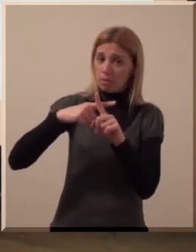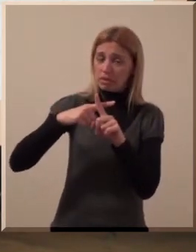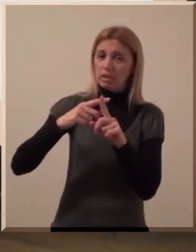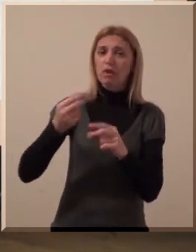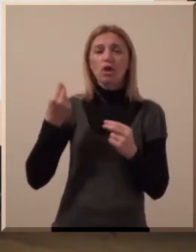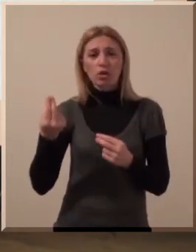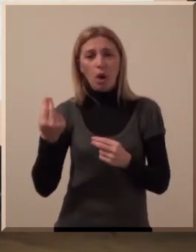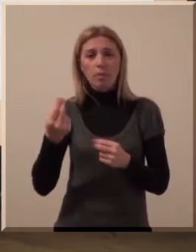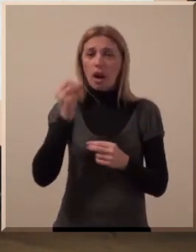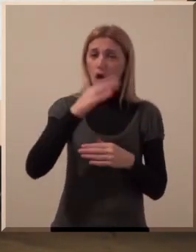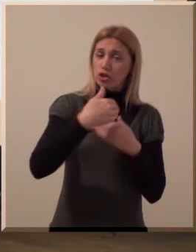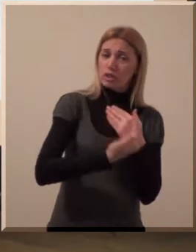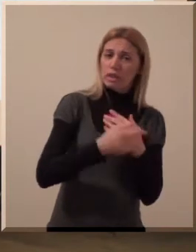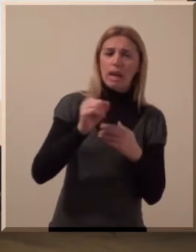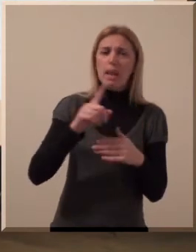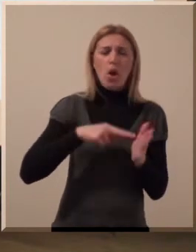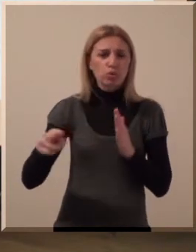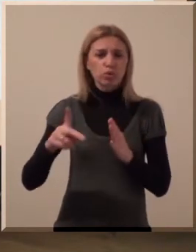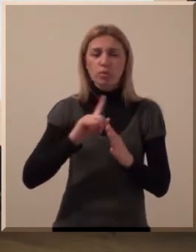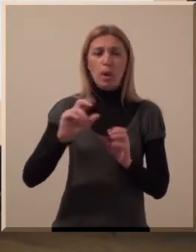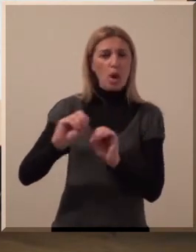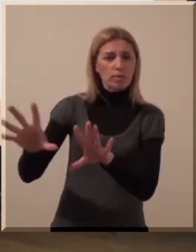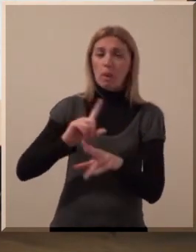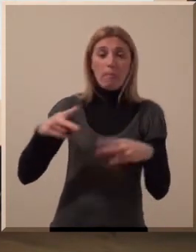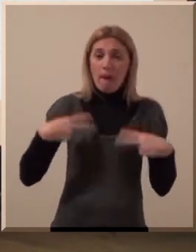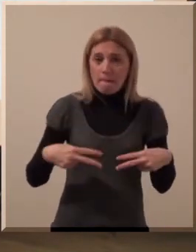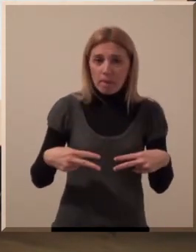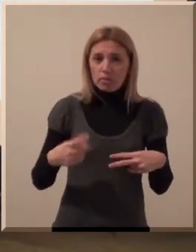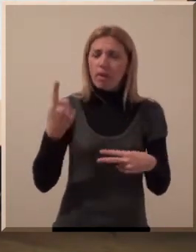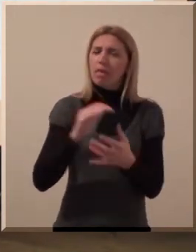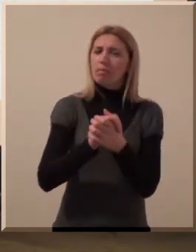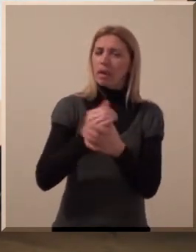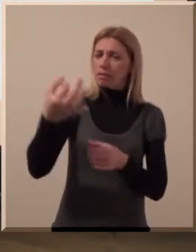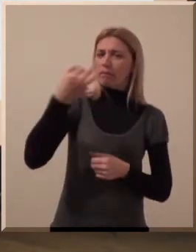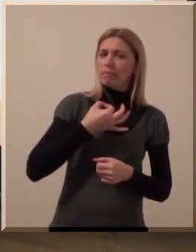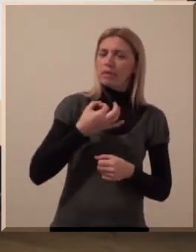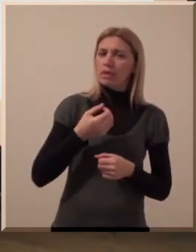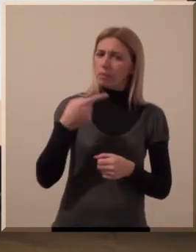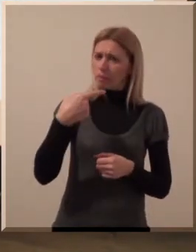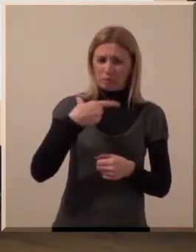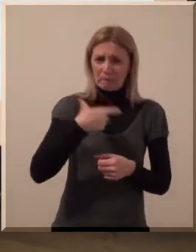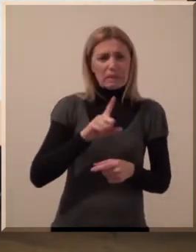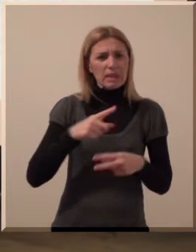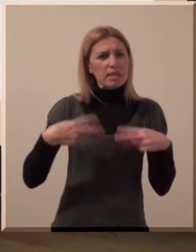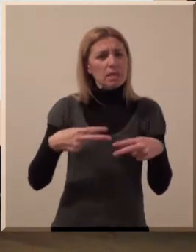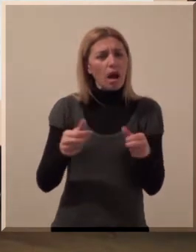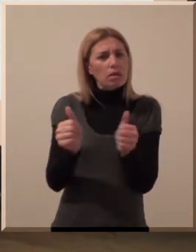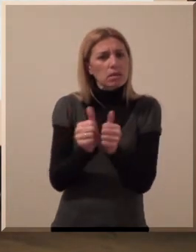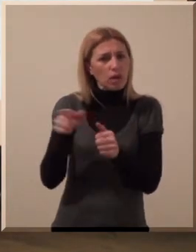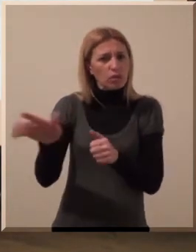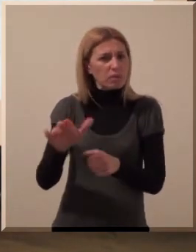brlinama, sa svim dobrim i lošim stranama, ne osuđujemo ih, ne odbacujemo ih, ne plašimo ih se. Jedan prijatelj me je